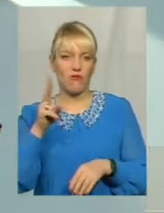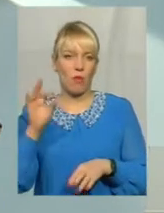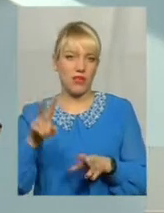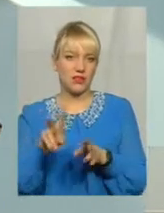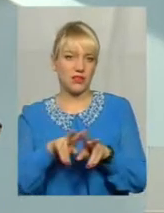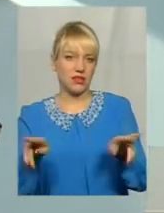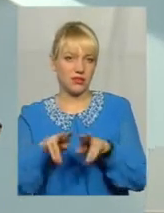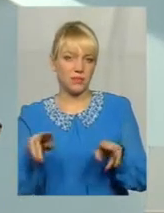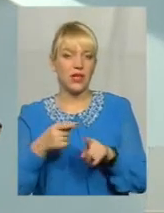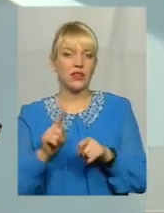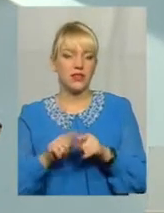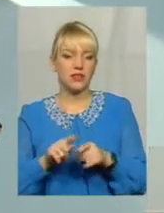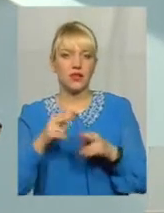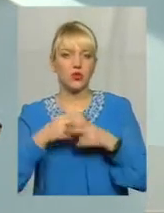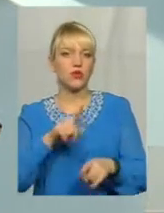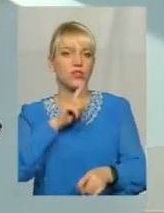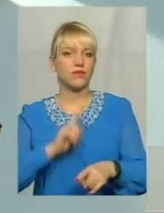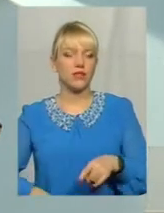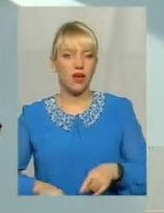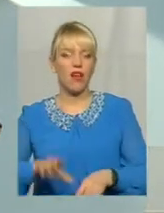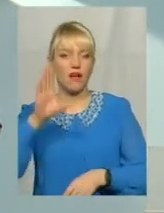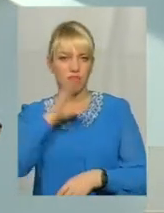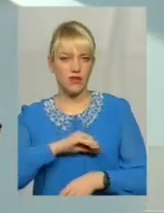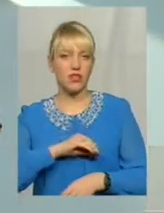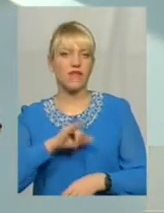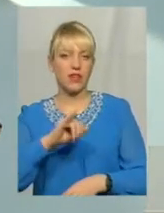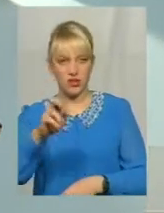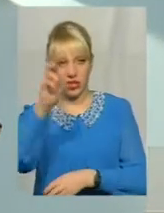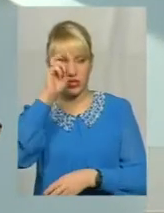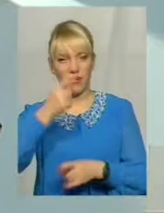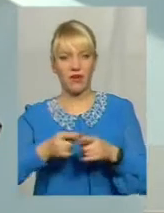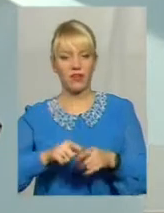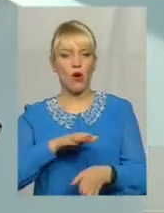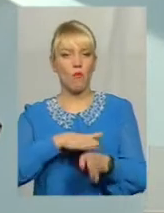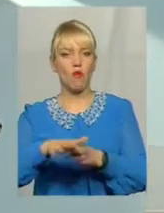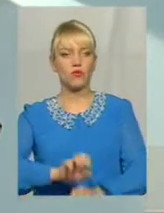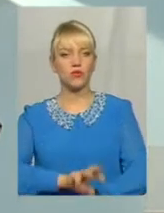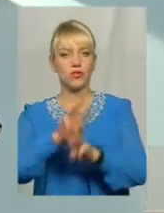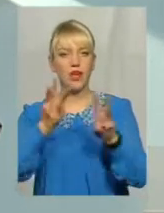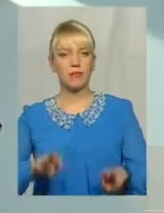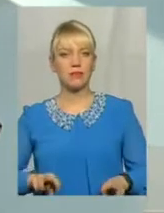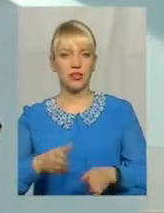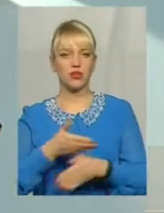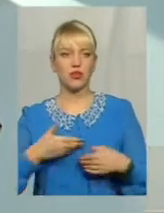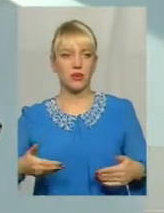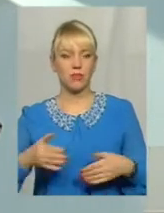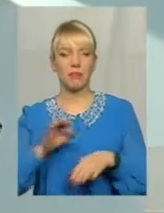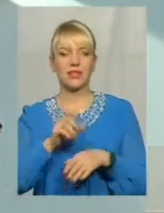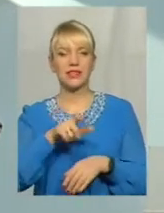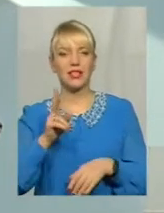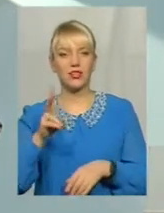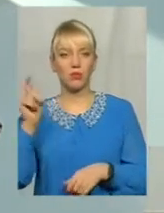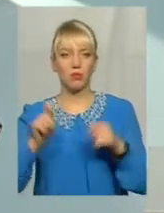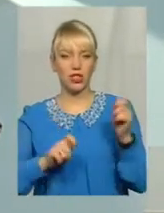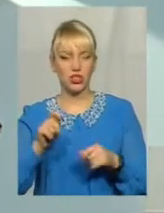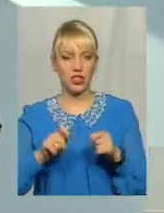Тому що ця технологія, вона швидка, вона ефективна І держава її повністю забезпечує І ми, пацієнтів, які приїжджають